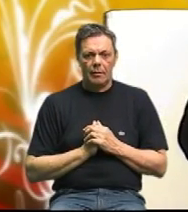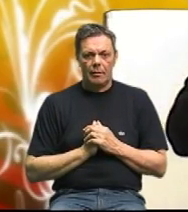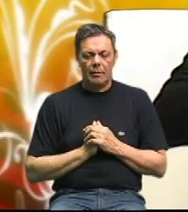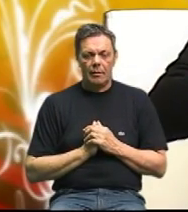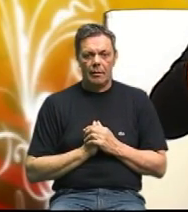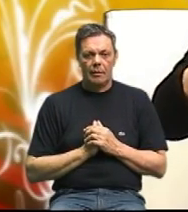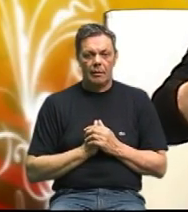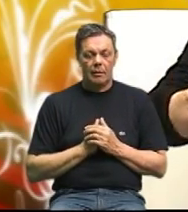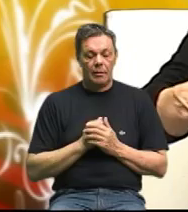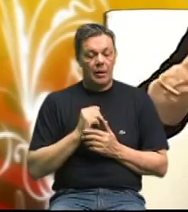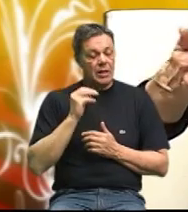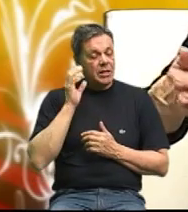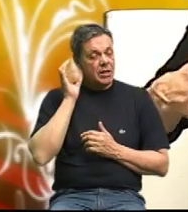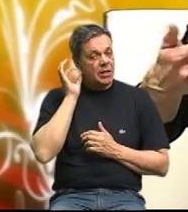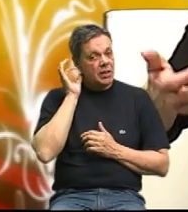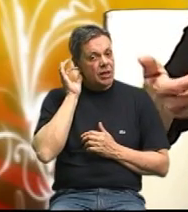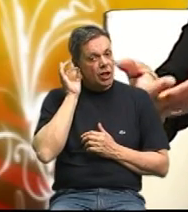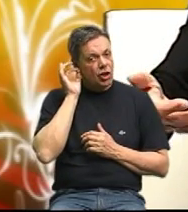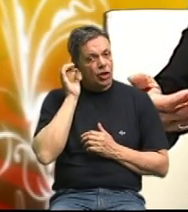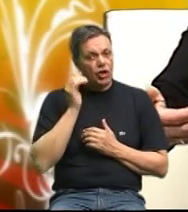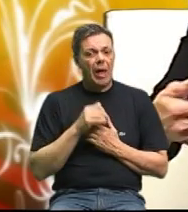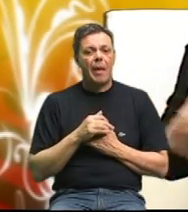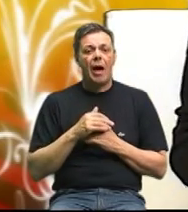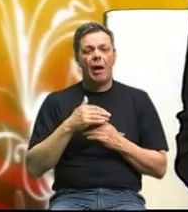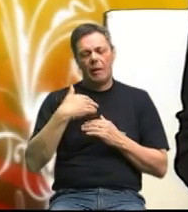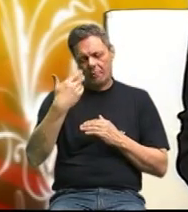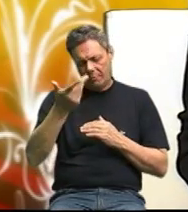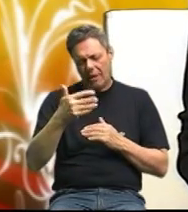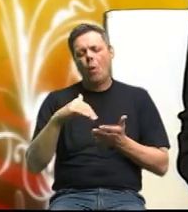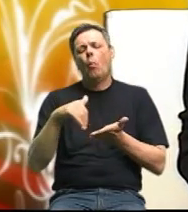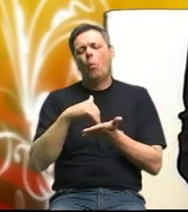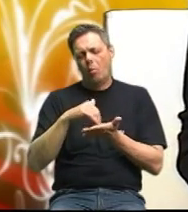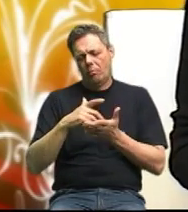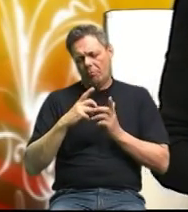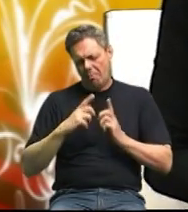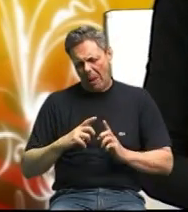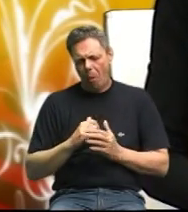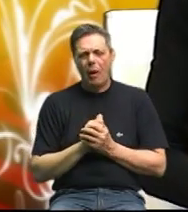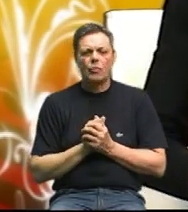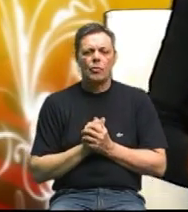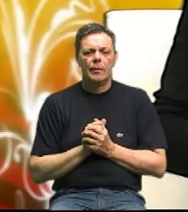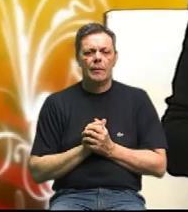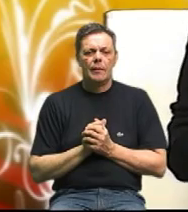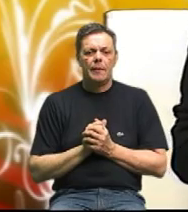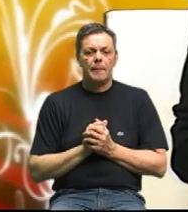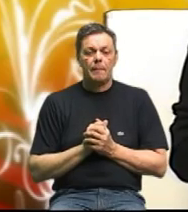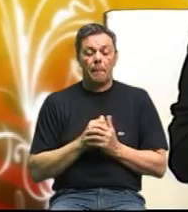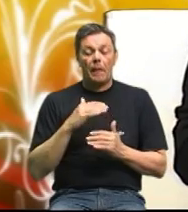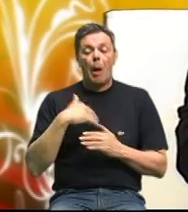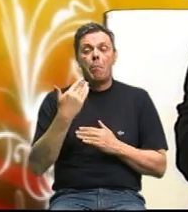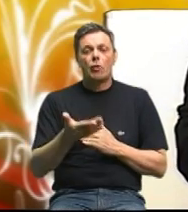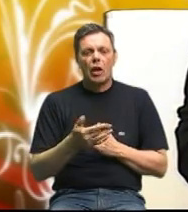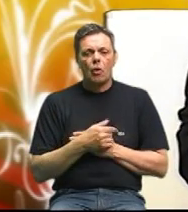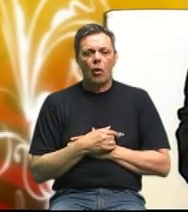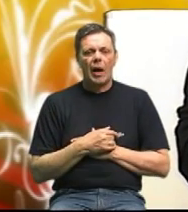A žena ode po malu u menopauzu. Kod nas se kaže. Poslije toga,